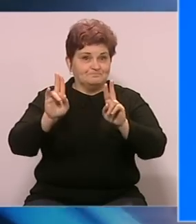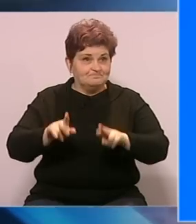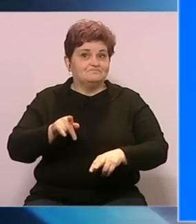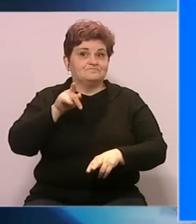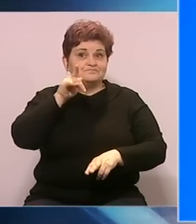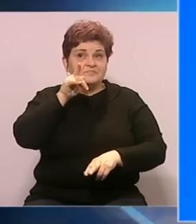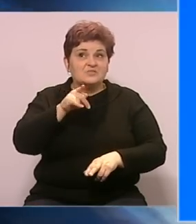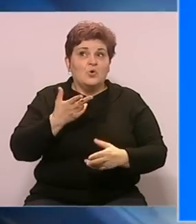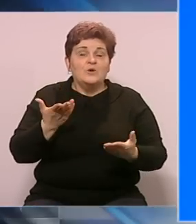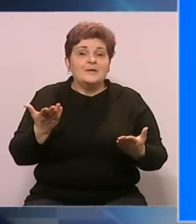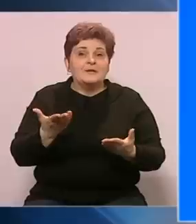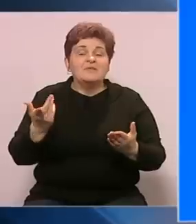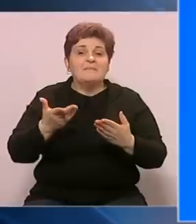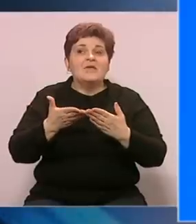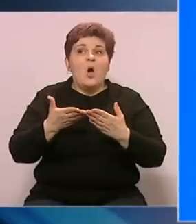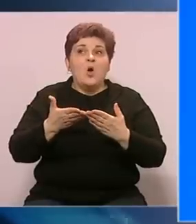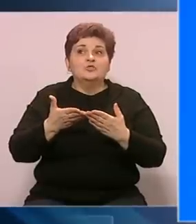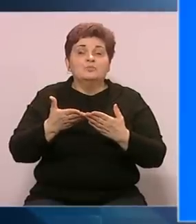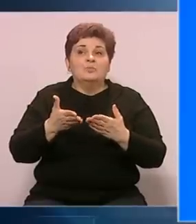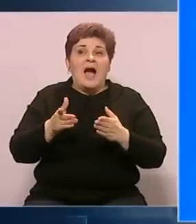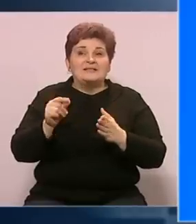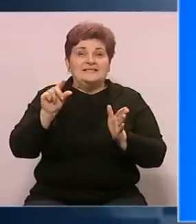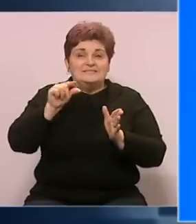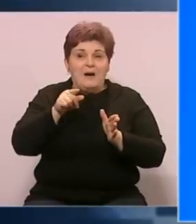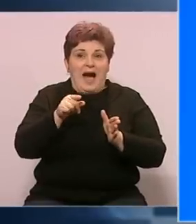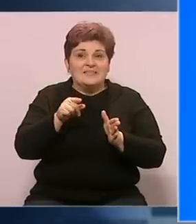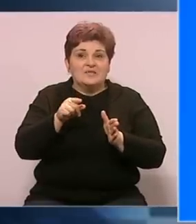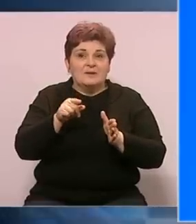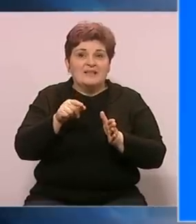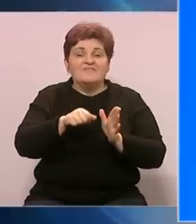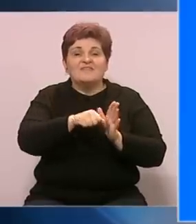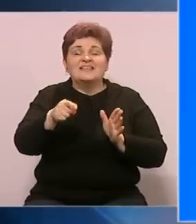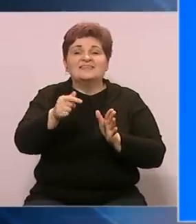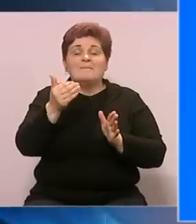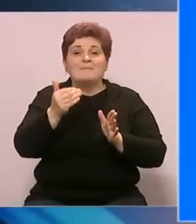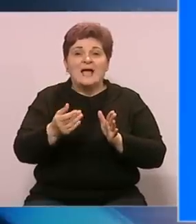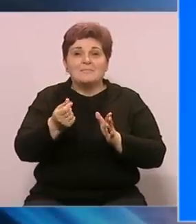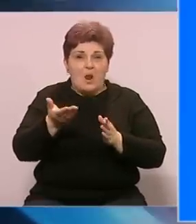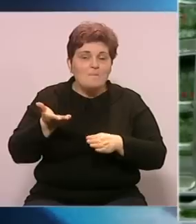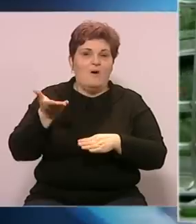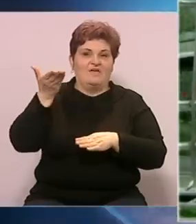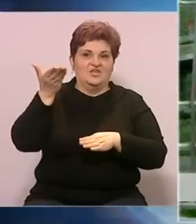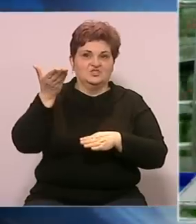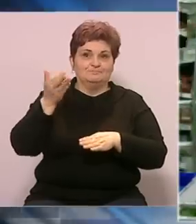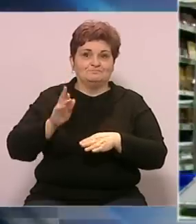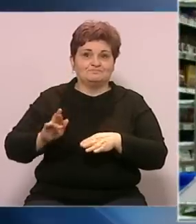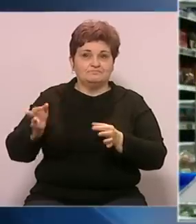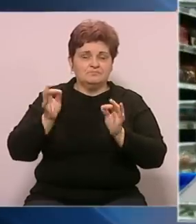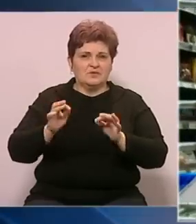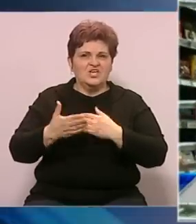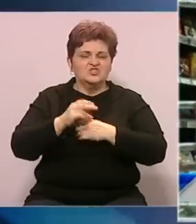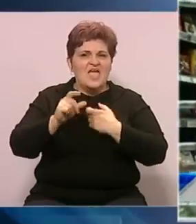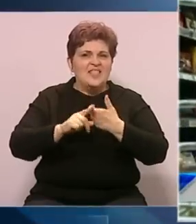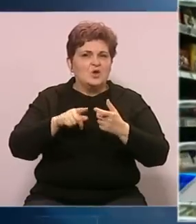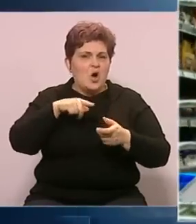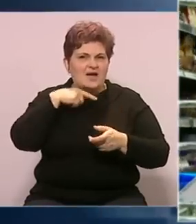neki prostor koji bi otvorio, da kažem, ovaj vrata da se te plate značajno povećavaju. Ekonomist Željko Rička